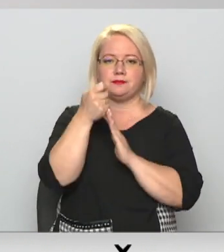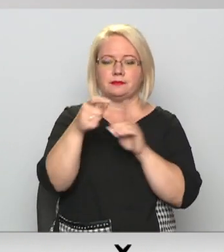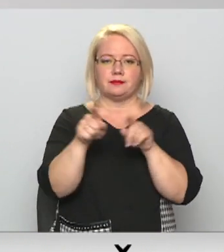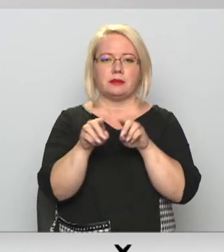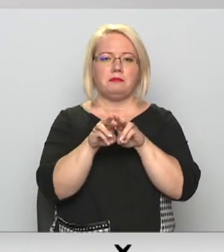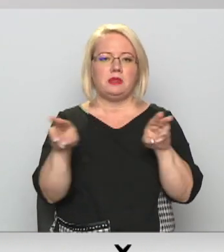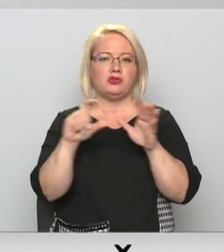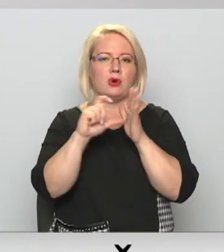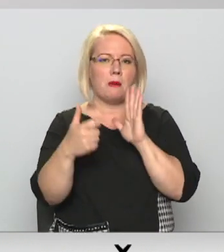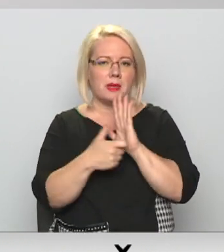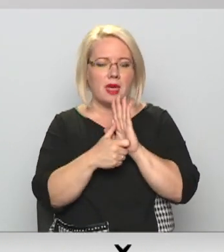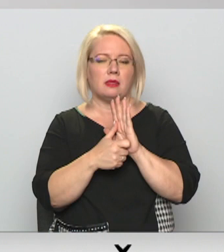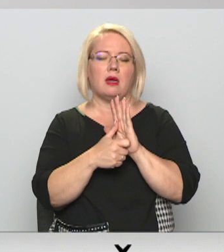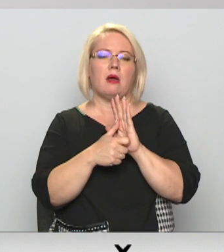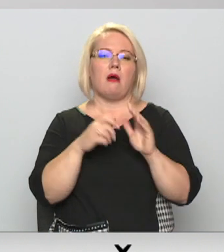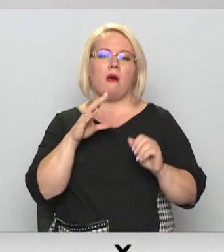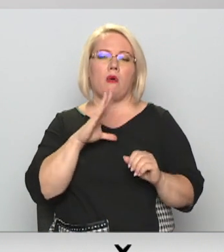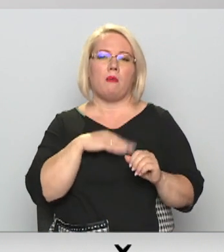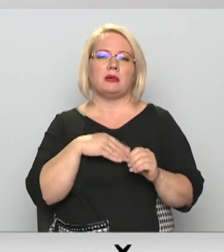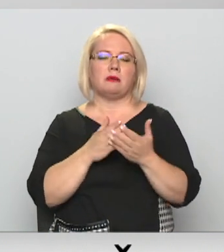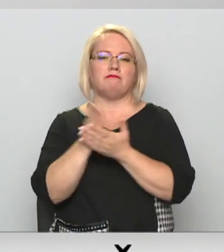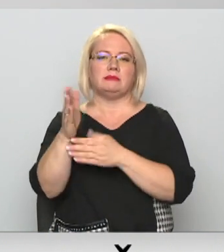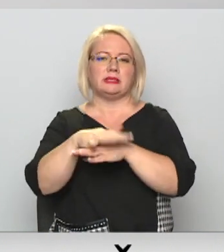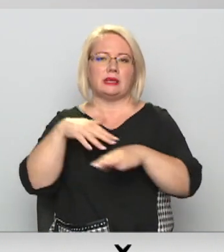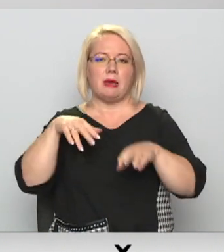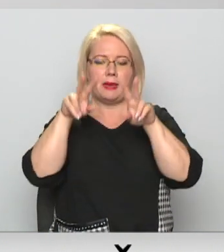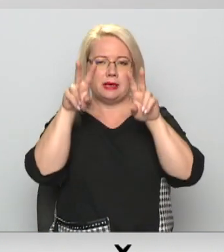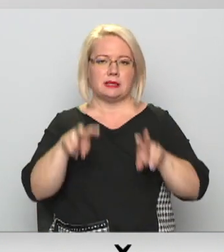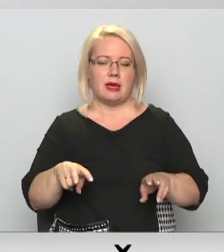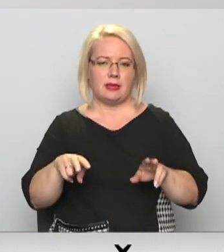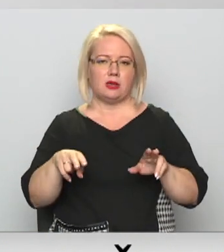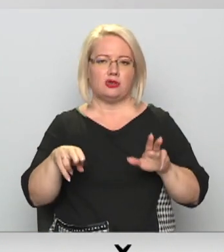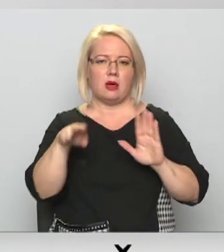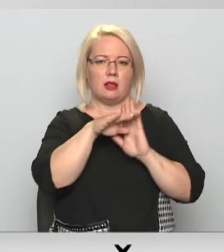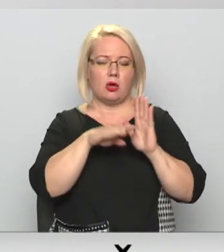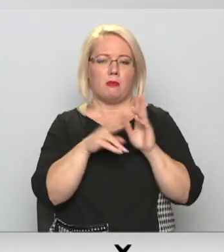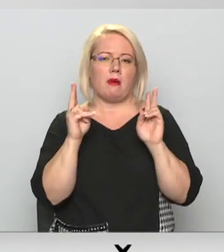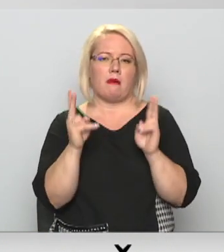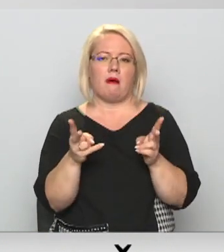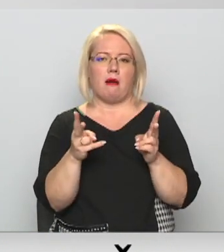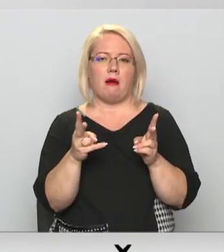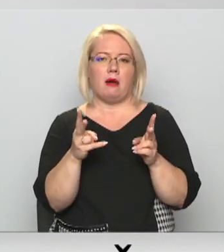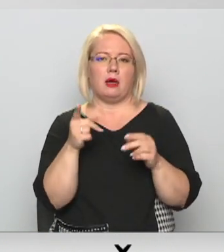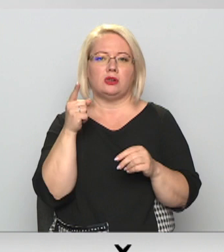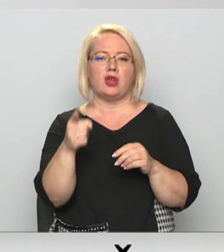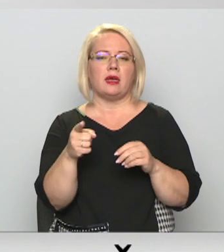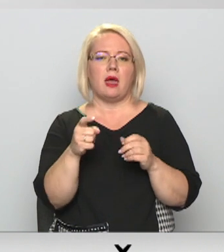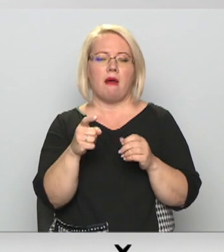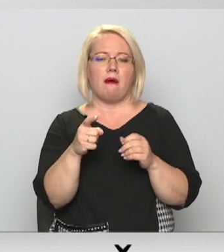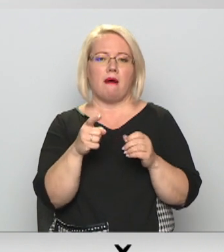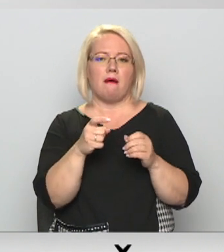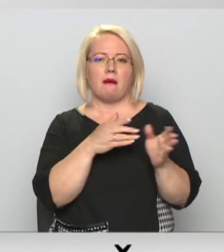ministri kabinu. Tāpēc tam nosies uz saimu izskatīšanā, kā šai sistēmā